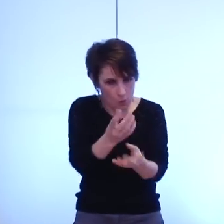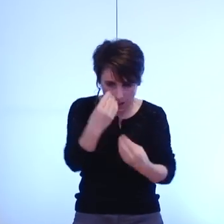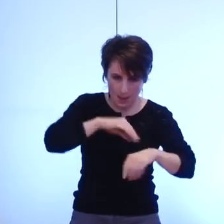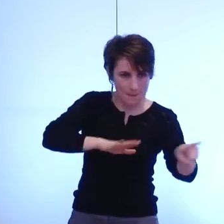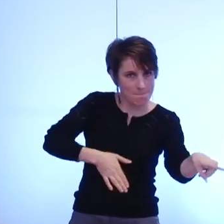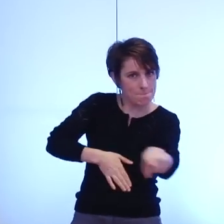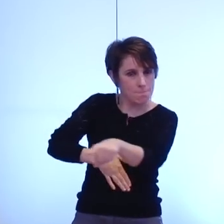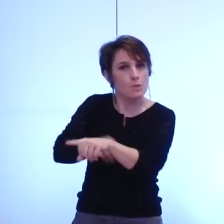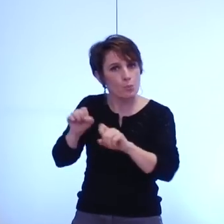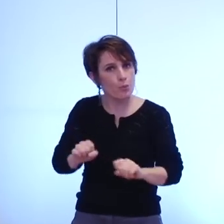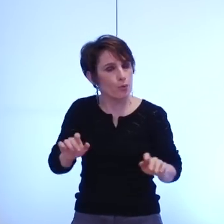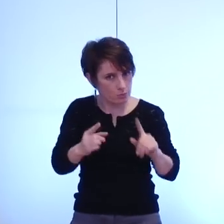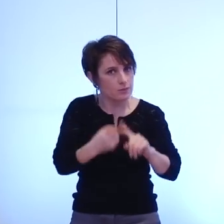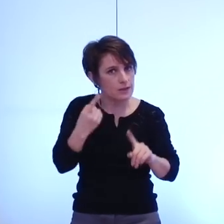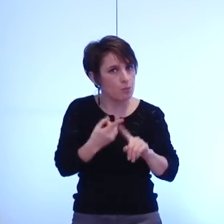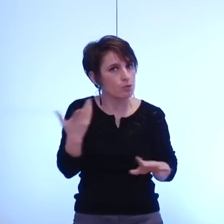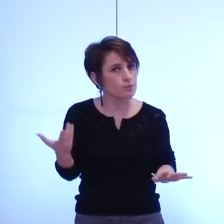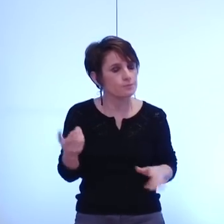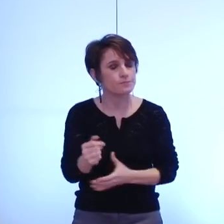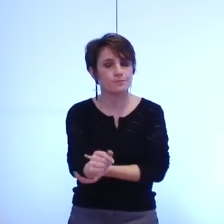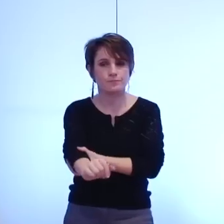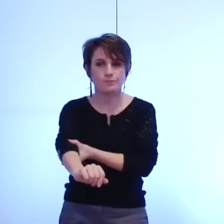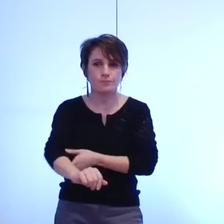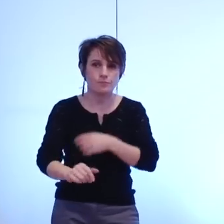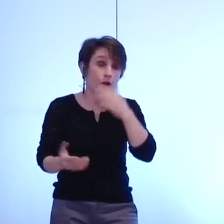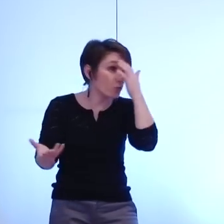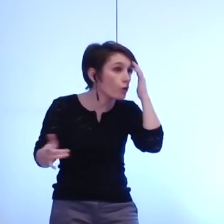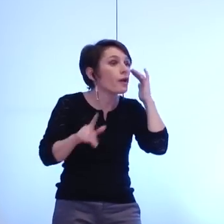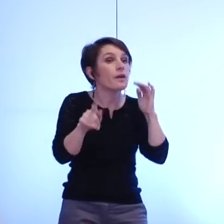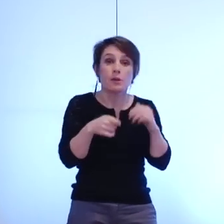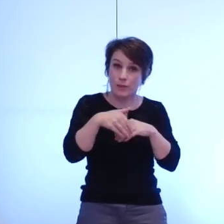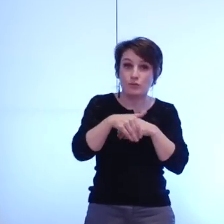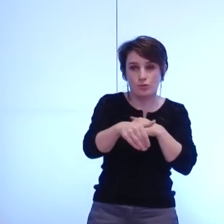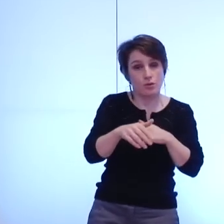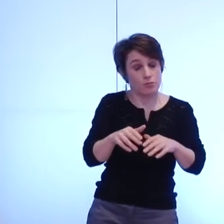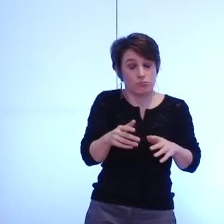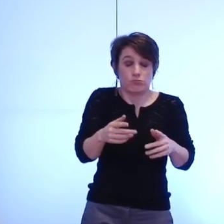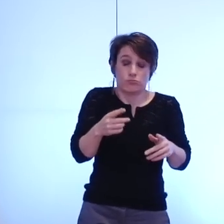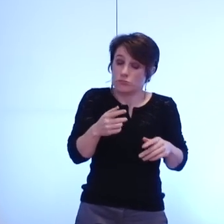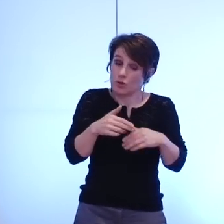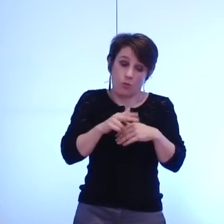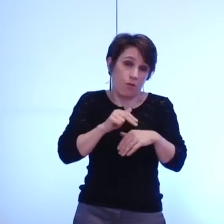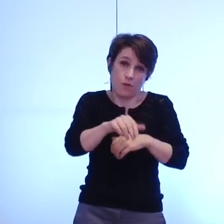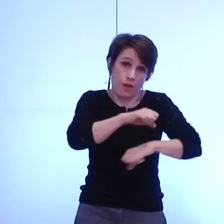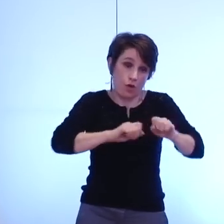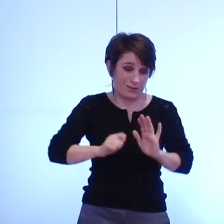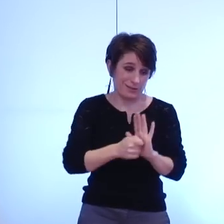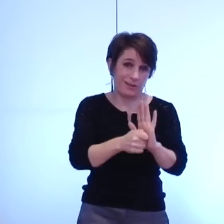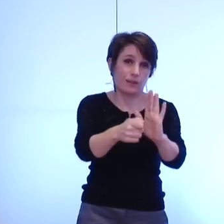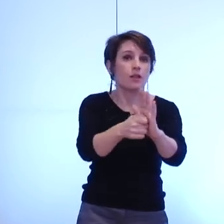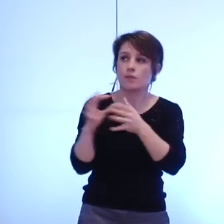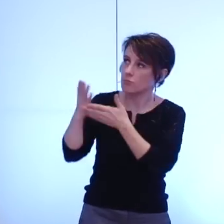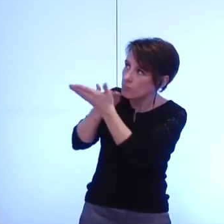acteurs et puissent s'identifier à celle-ci il y aura donc évidemment décalage à organiser avec la métropole